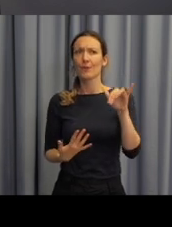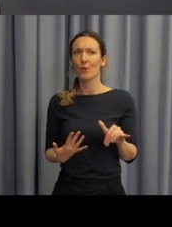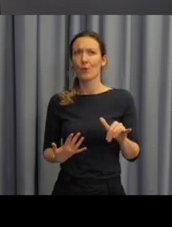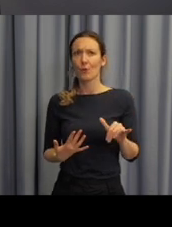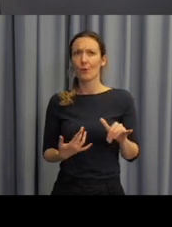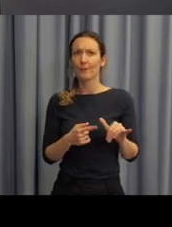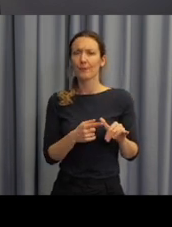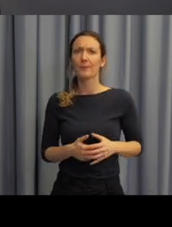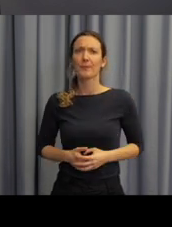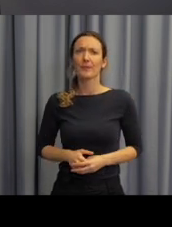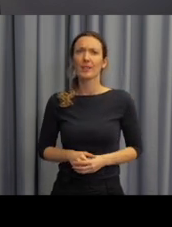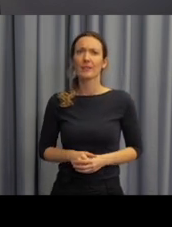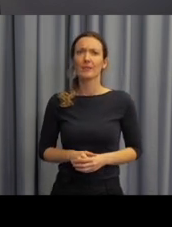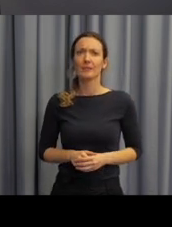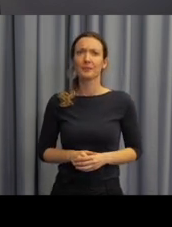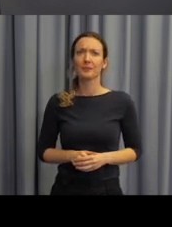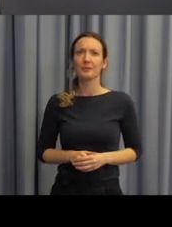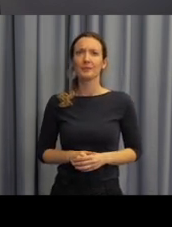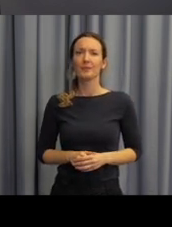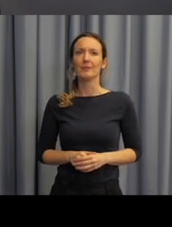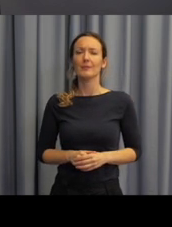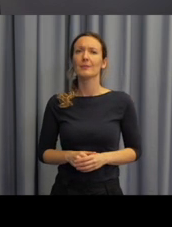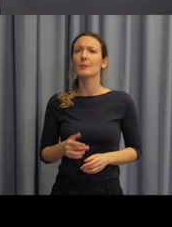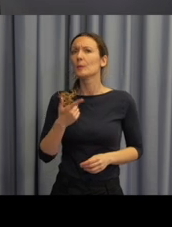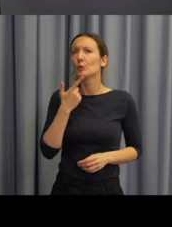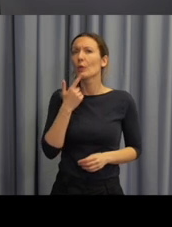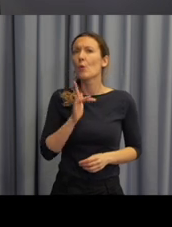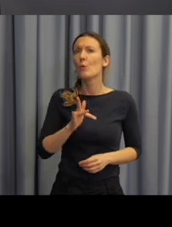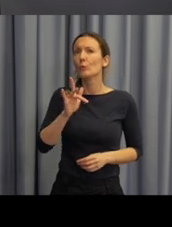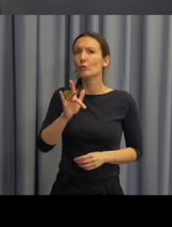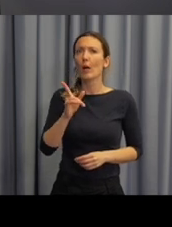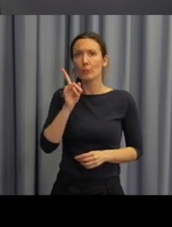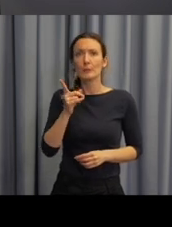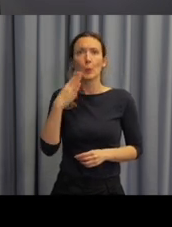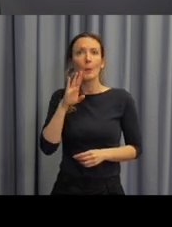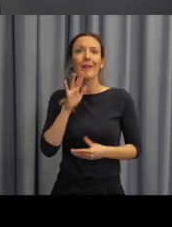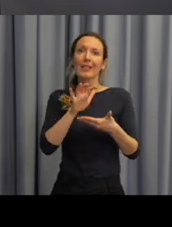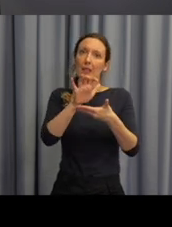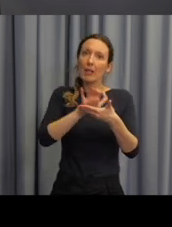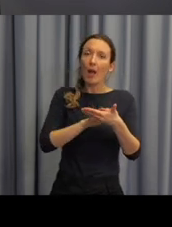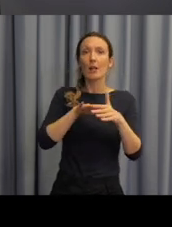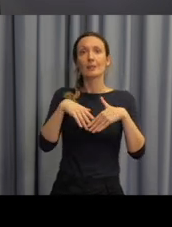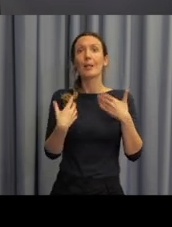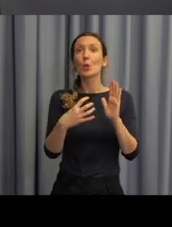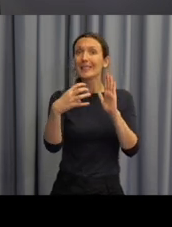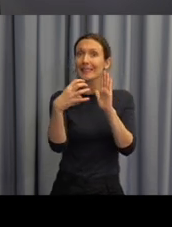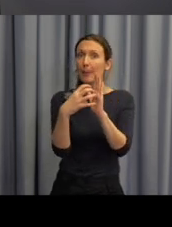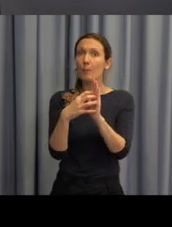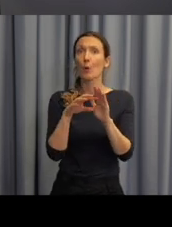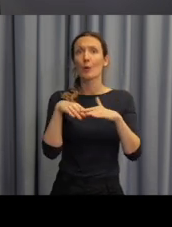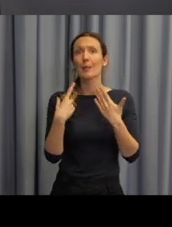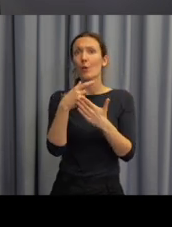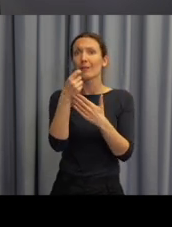že jsem na začátku zmiňovala, že se pracuje s textem nebo s nějakými symboly nebo nějakými grafickými schématy.